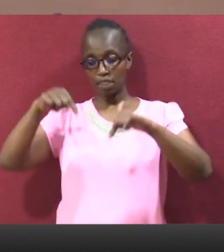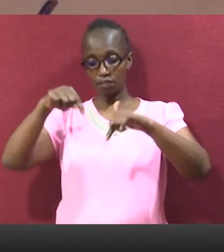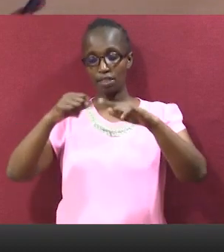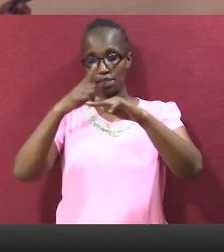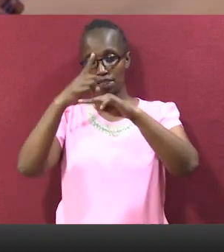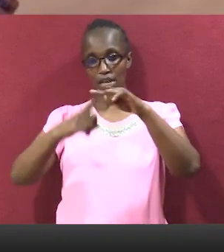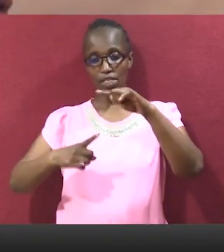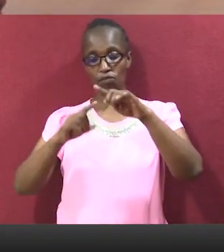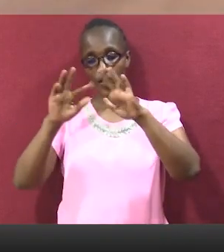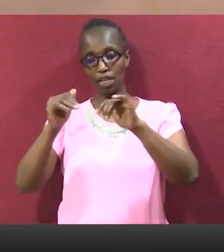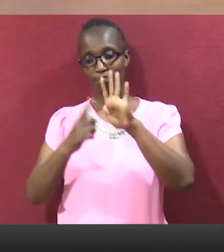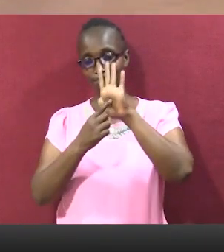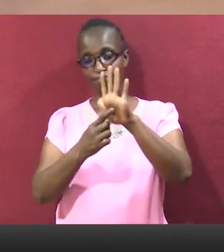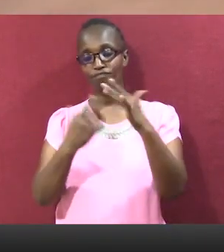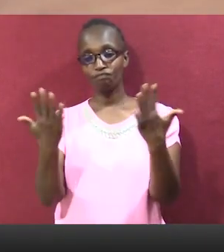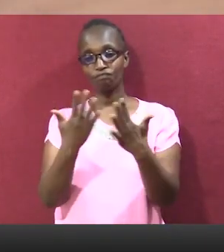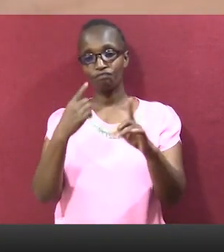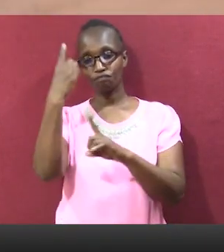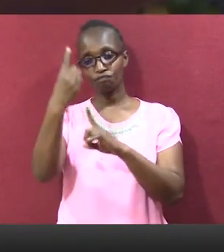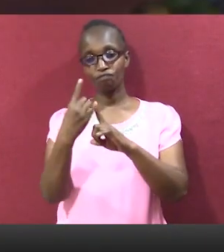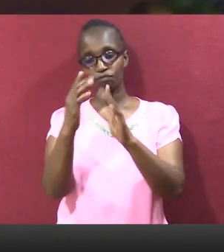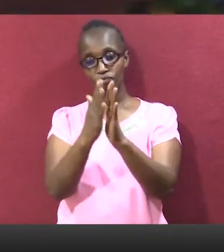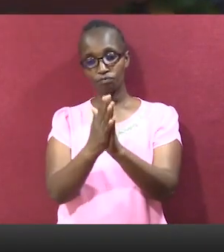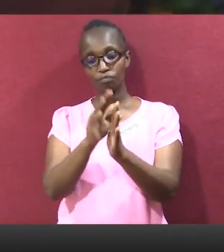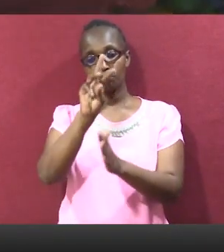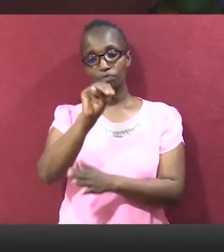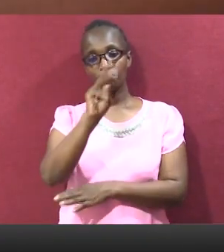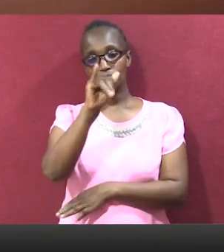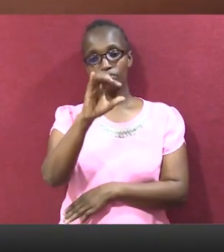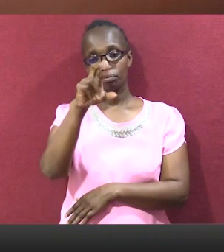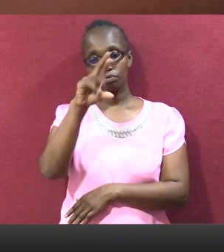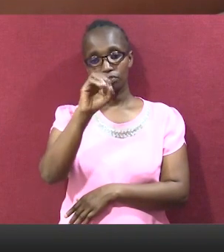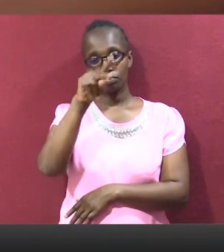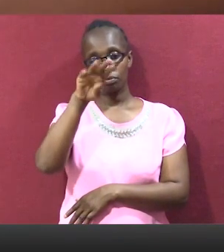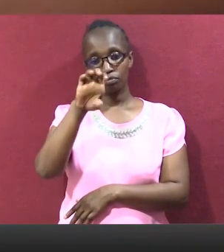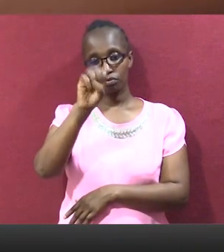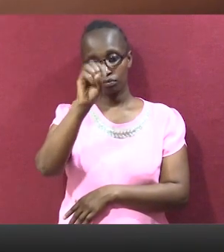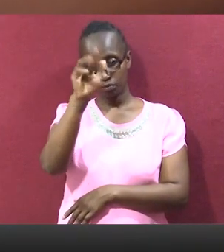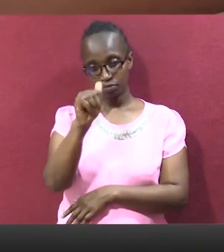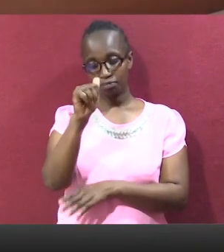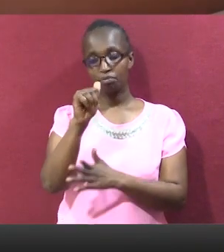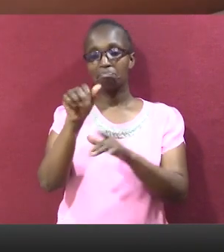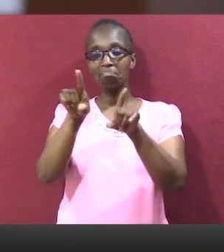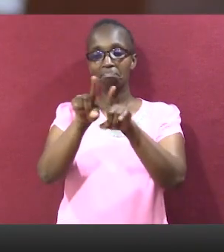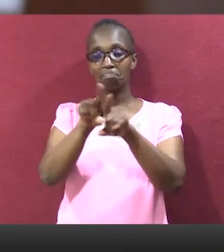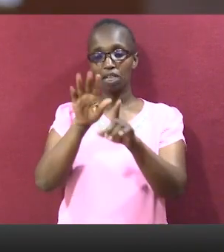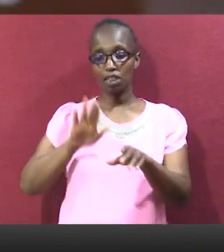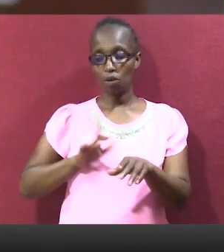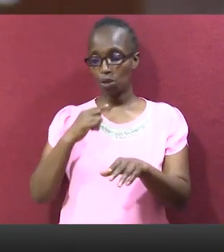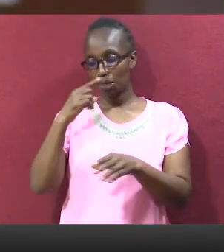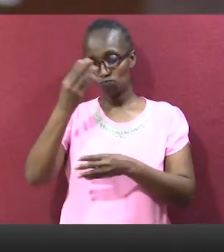Ni katika maonyeshu ya mwaka huu ya wajesiri ya mali ambapo tunakutana na muanzilishi wa micro pesa Jackson Musao.